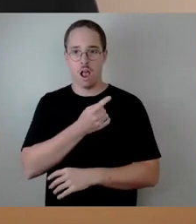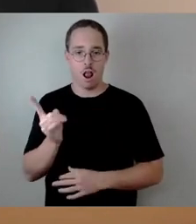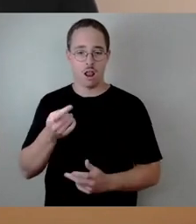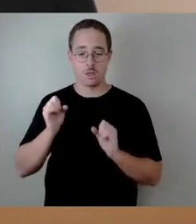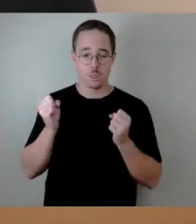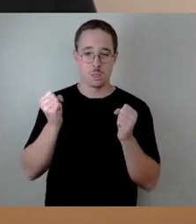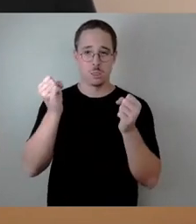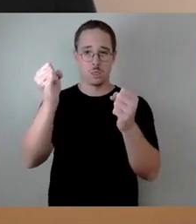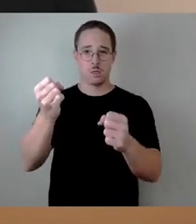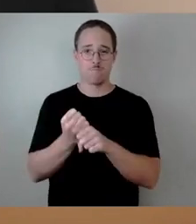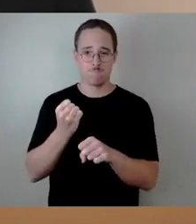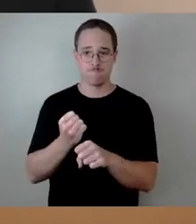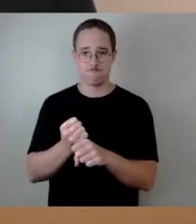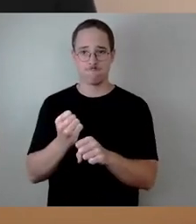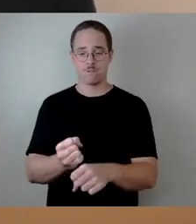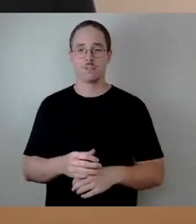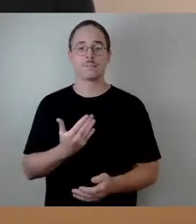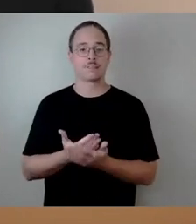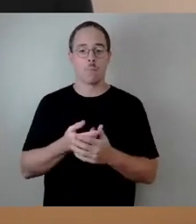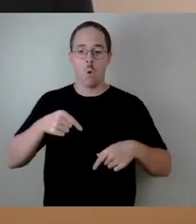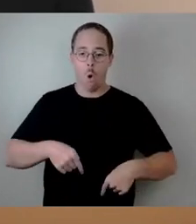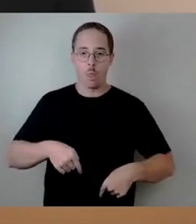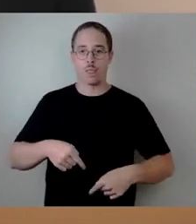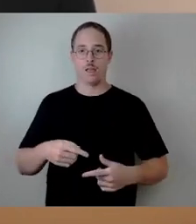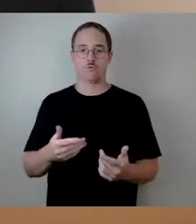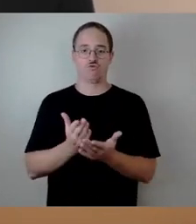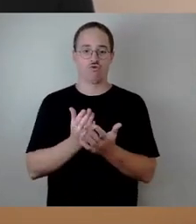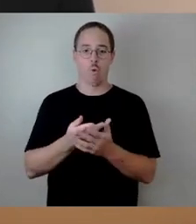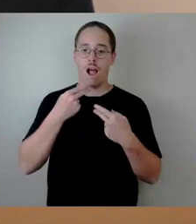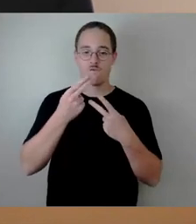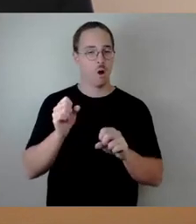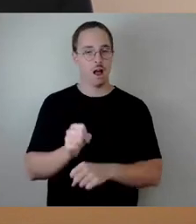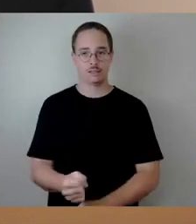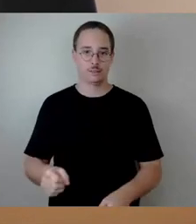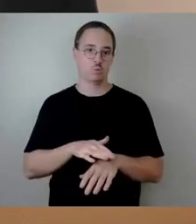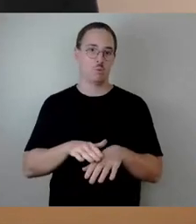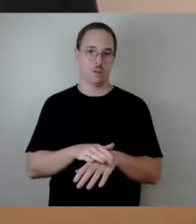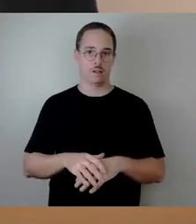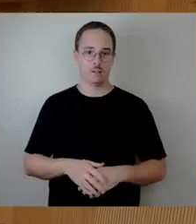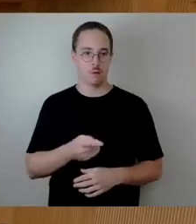insoweit wird sich nie alles heute und hier schon beantworten lassen, aber das, was da ist, Herr Kühn, können Sie gerne.